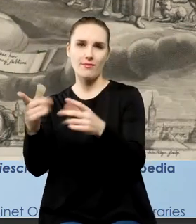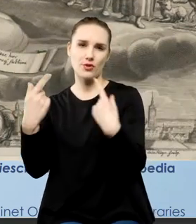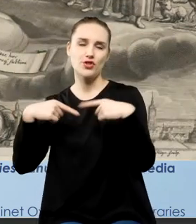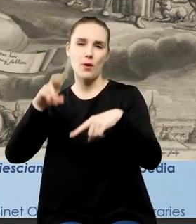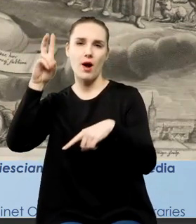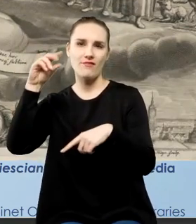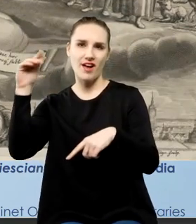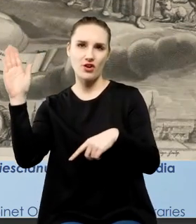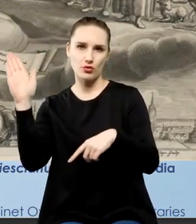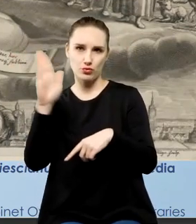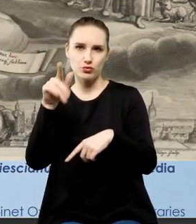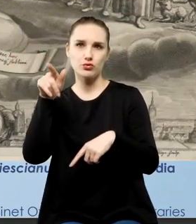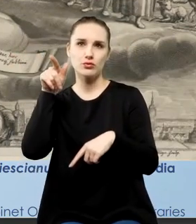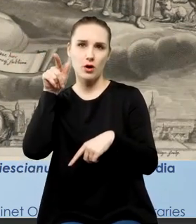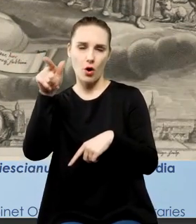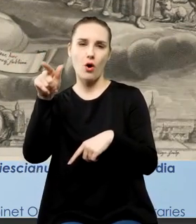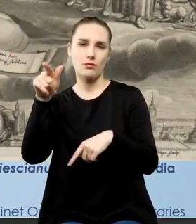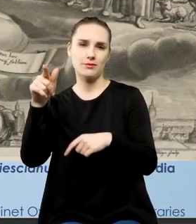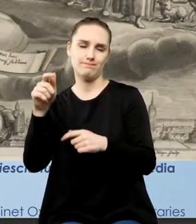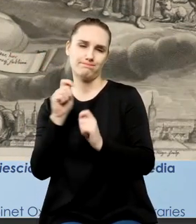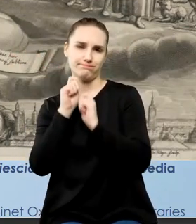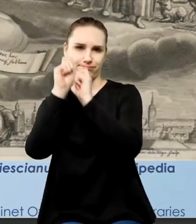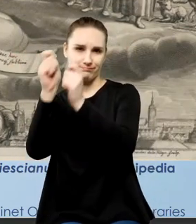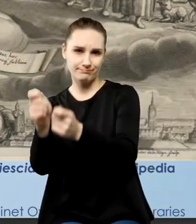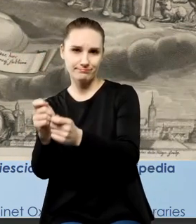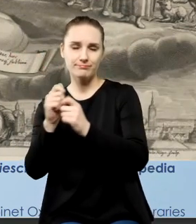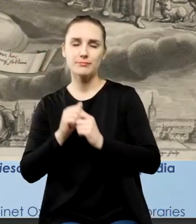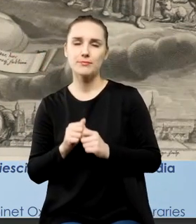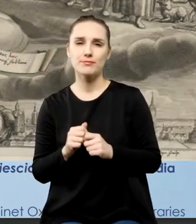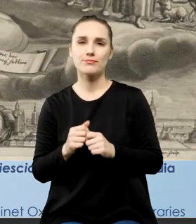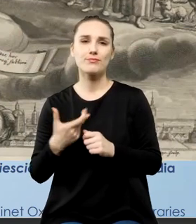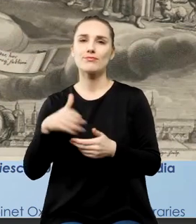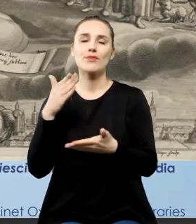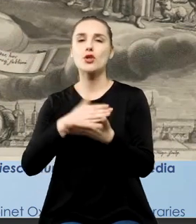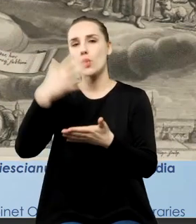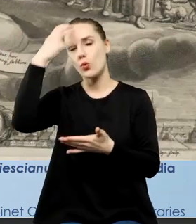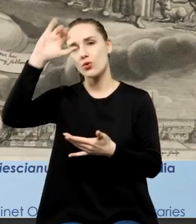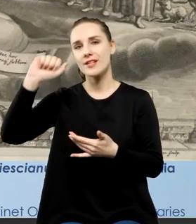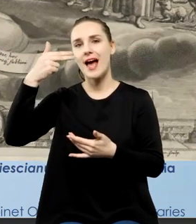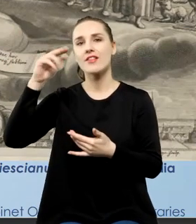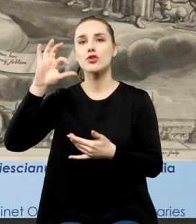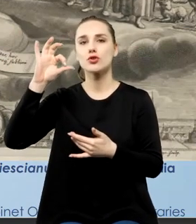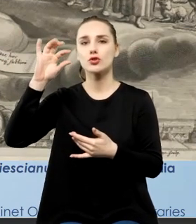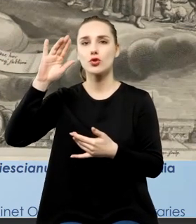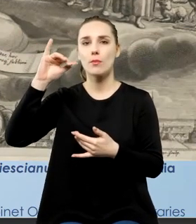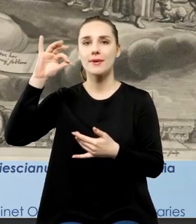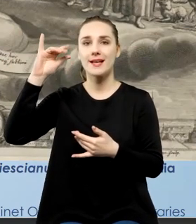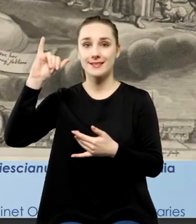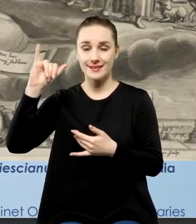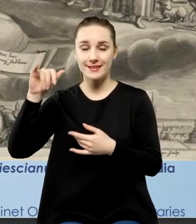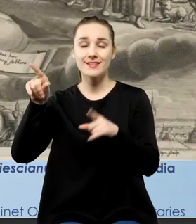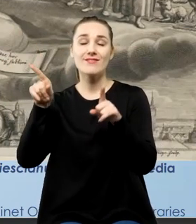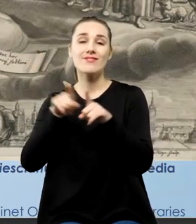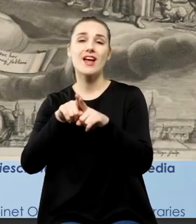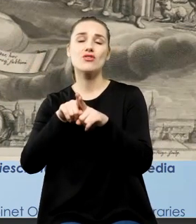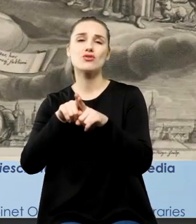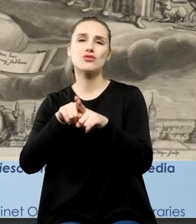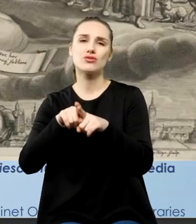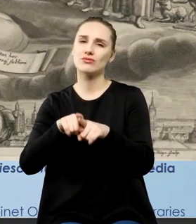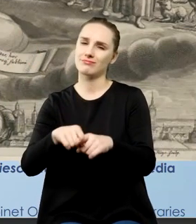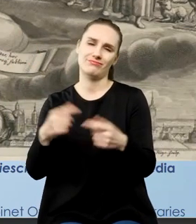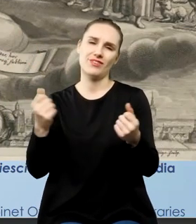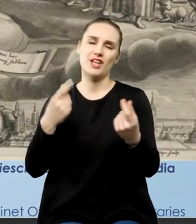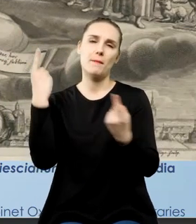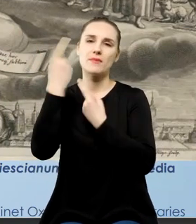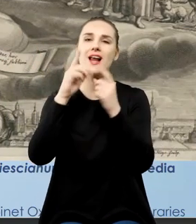Heweliusz ofiarowuje nie tylko królowi Janowi Sobieskiemu, ale również wszystkim wielkim myślicielom